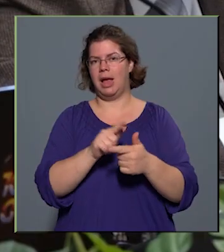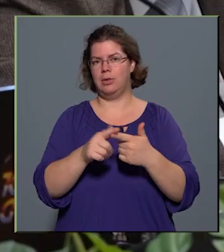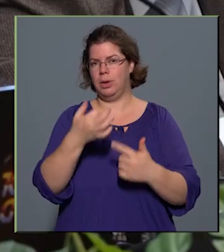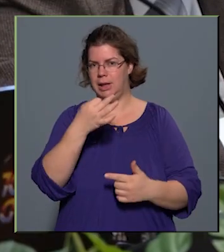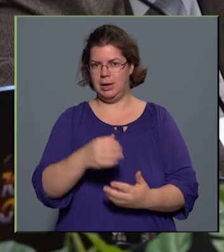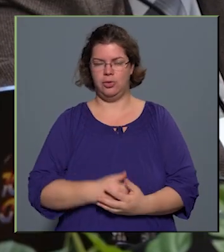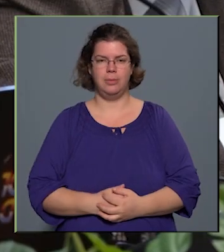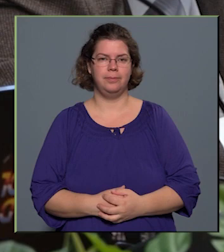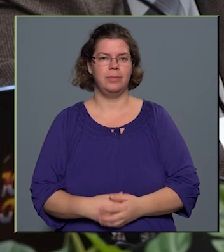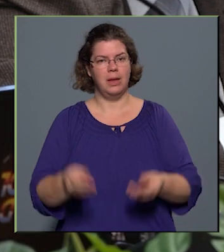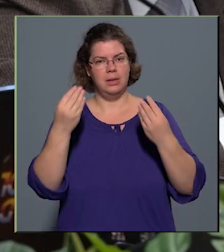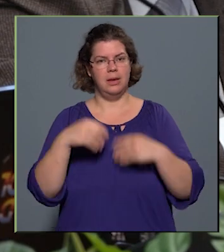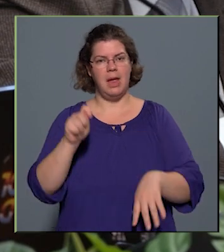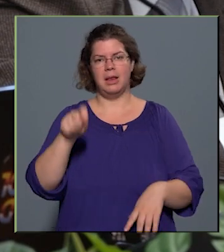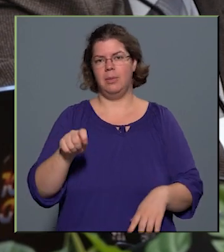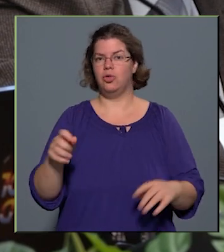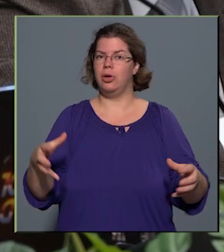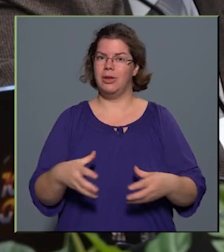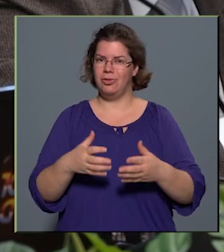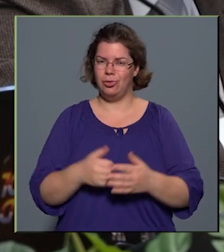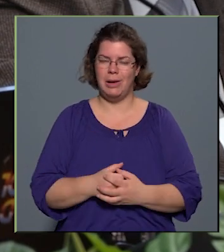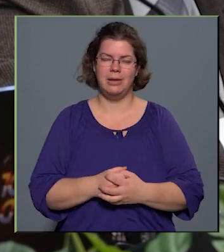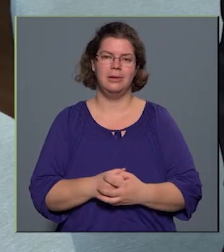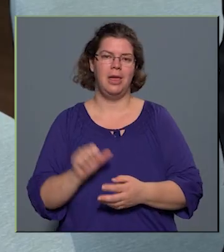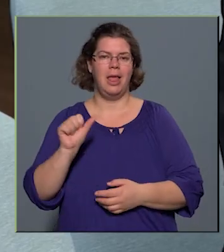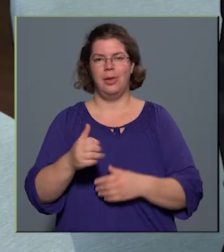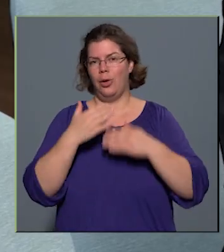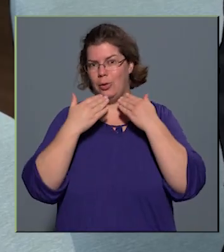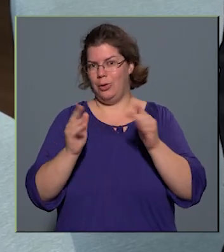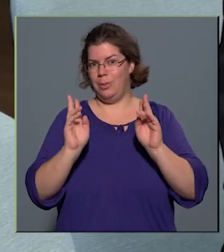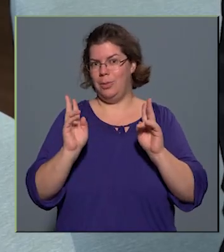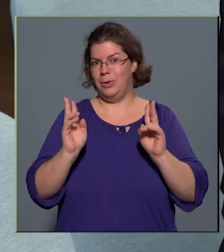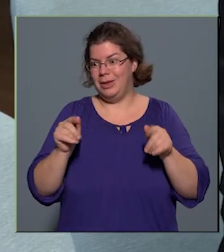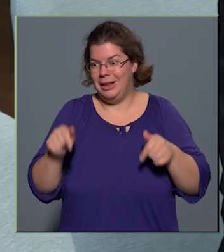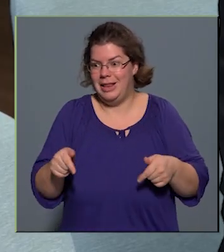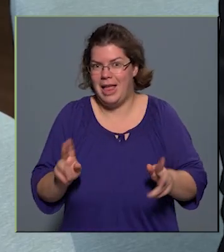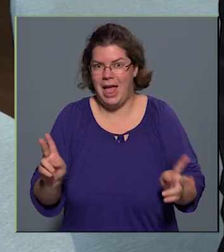Köszönöm szépen. Tisztelt képviselőtestület, hát először is köszönöm, hogy itt lehetek.